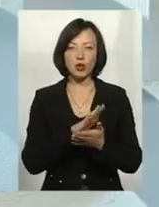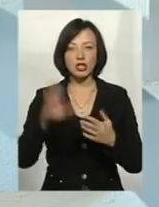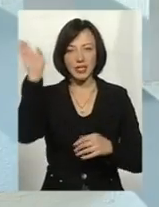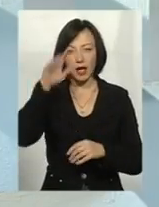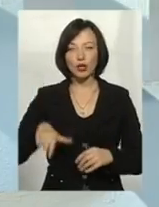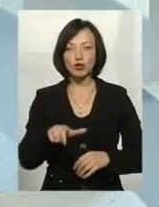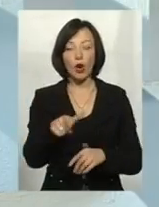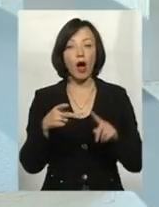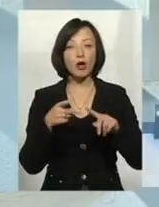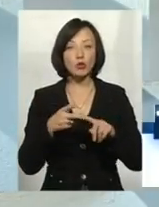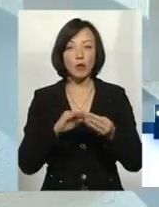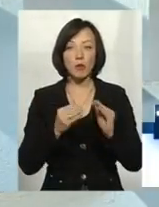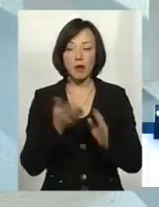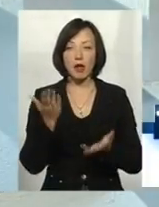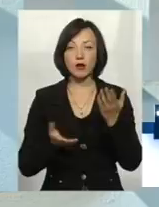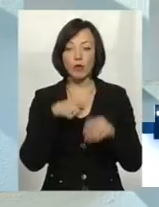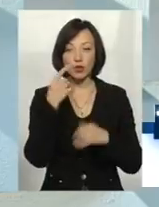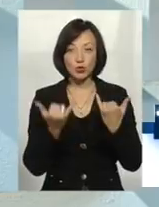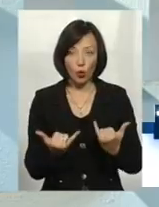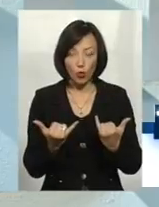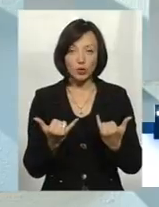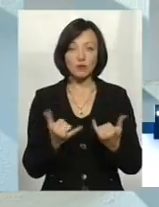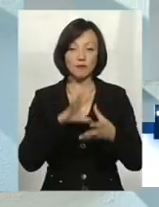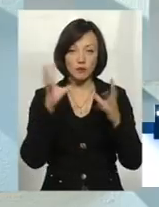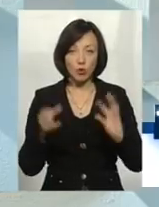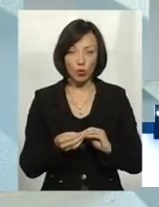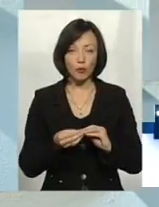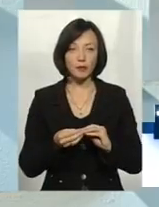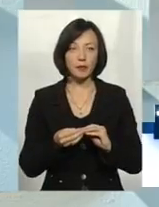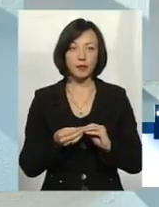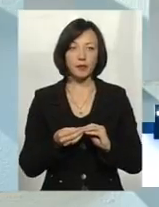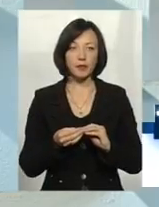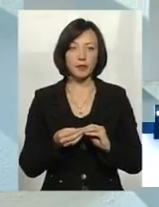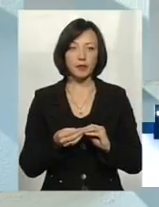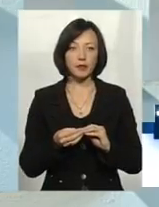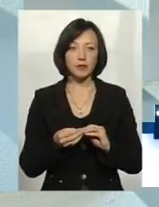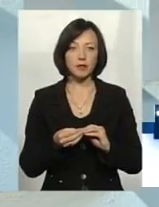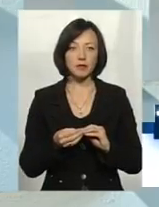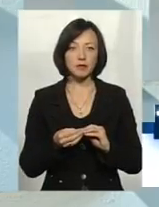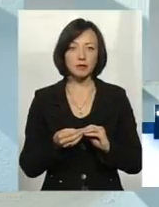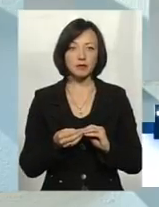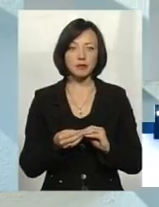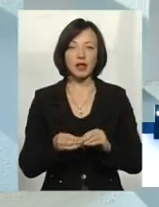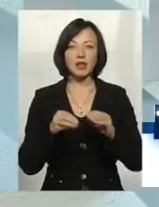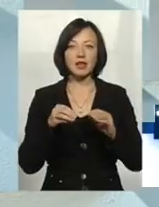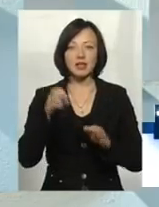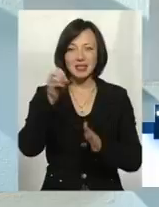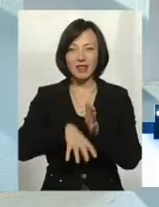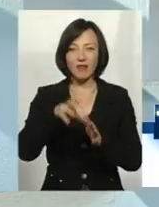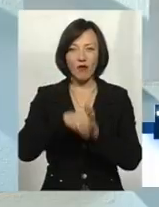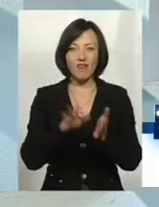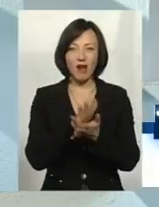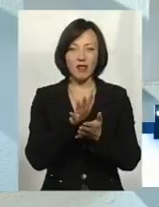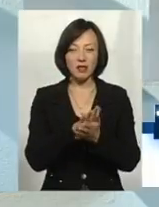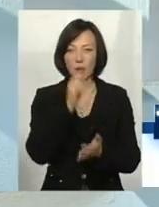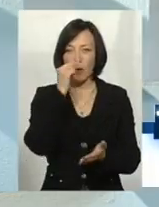річок. Але друга проблема, якщо говорити про сьогоднішню проблему, і в цілому про проблему, це та зливова каналізація, яка безпосередньо йде